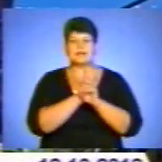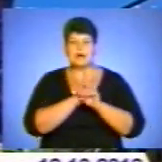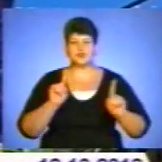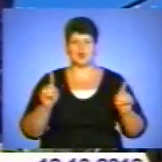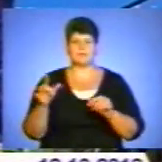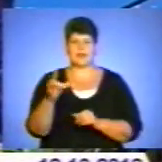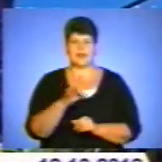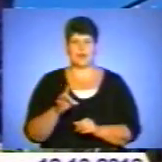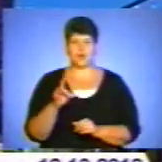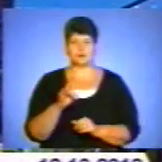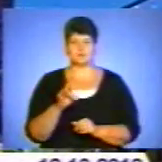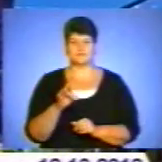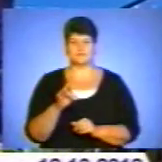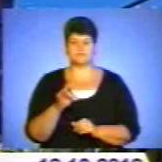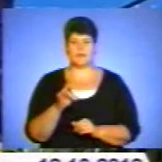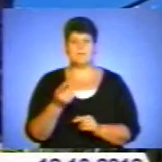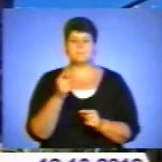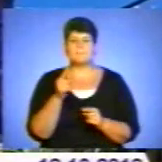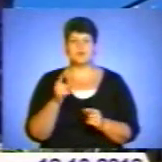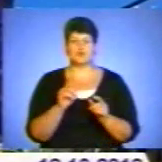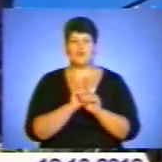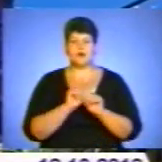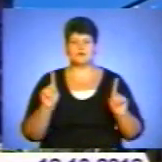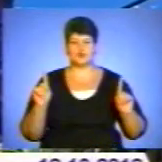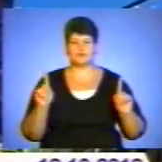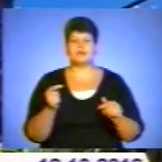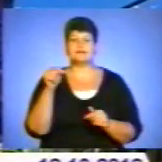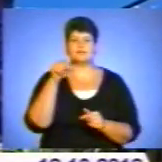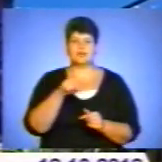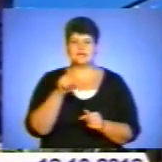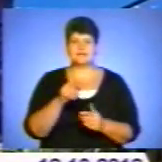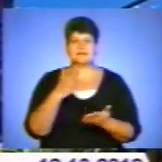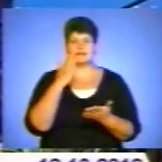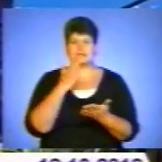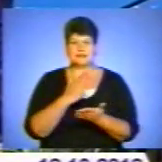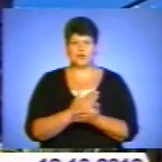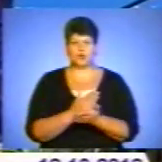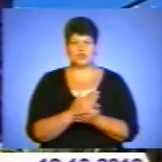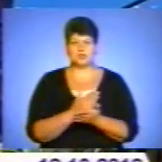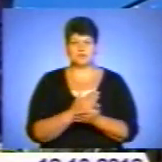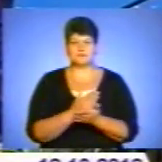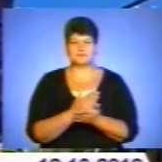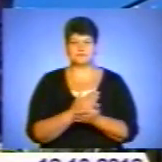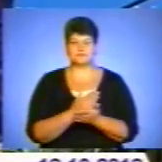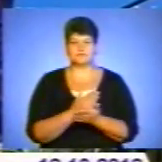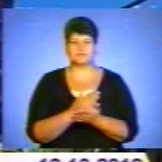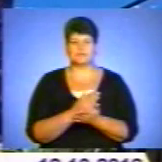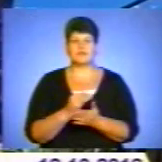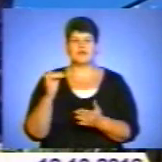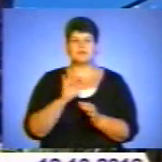регіон. Чому особий? Тому що здесь сосредоточені і